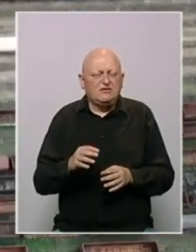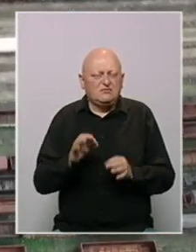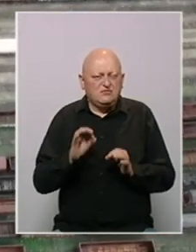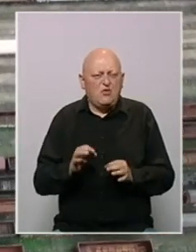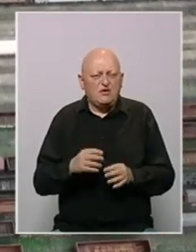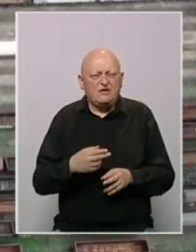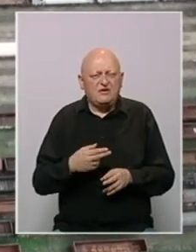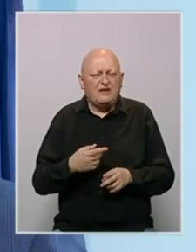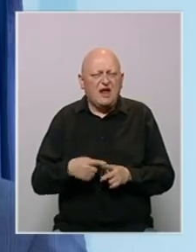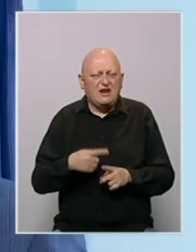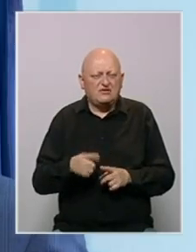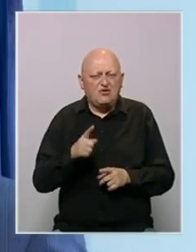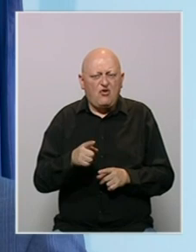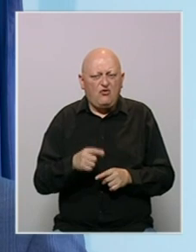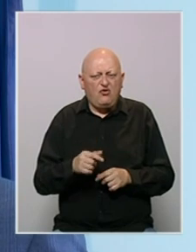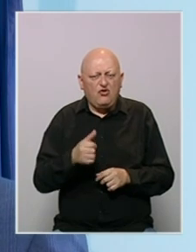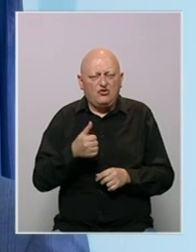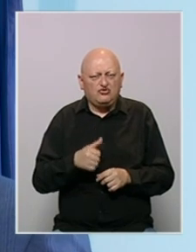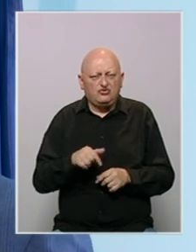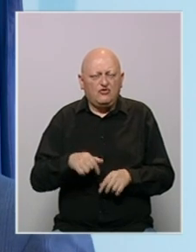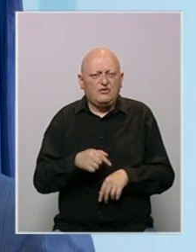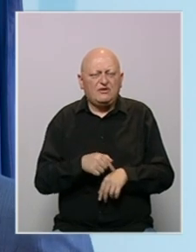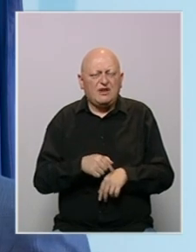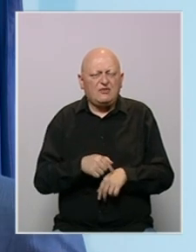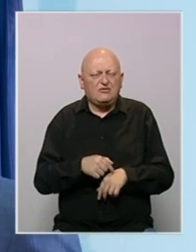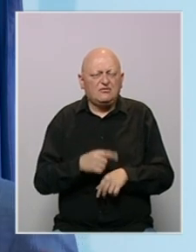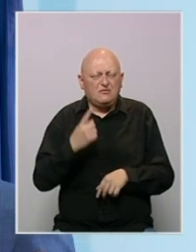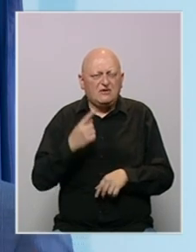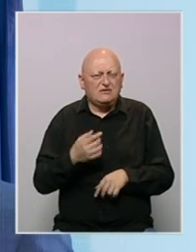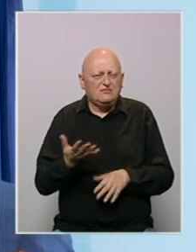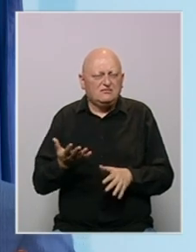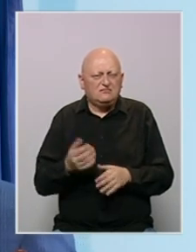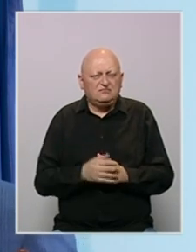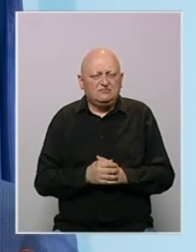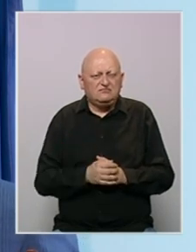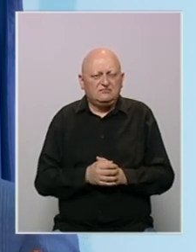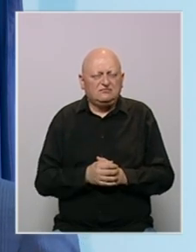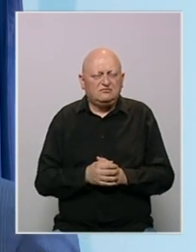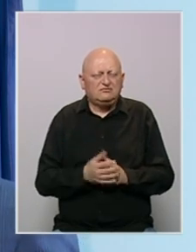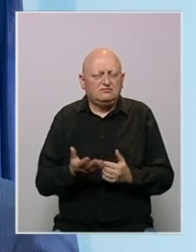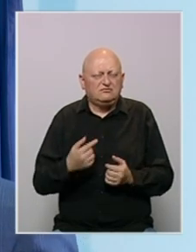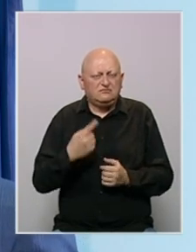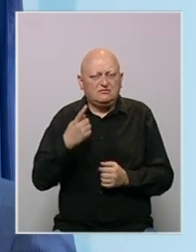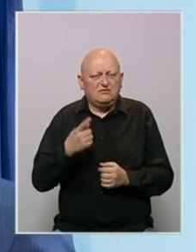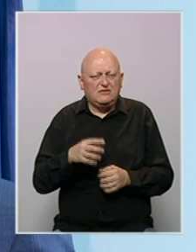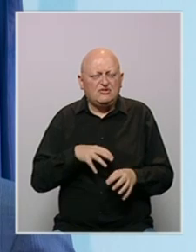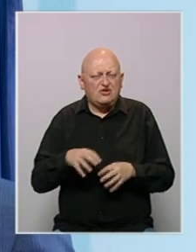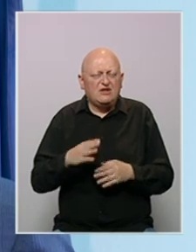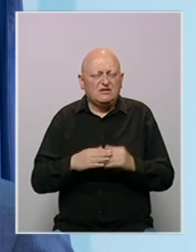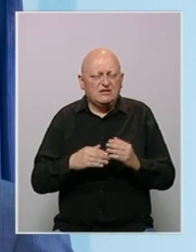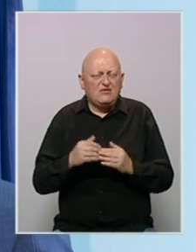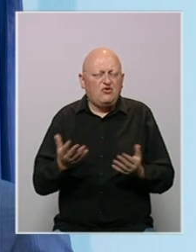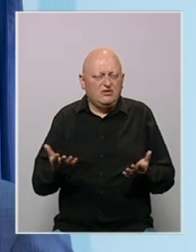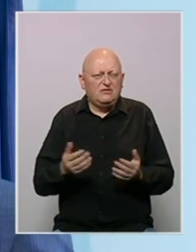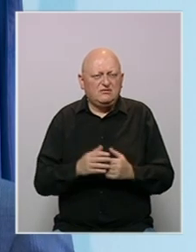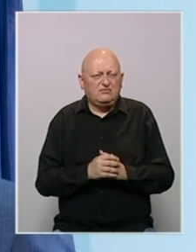razloga, ali ovo je ono što je u ovom trenutku, mislim, da su radnice zadovoljni, da će